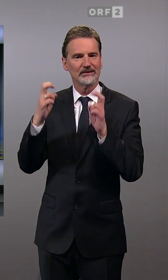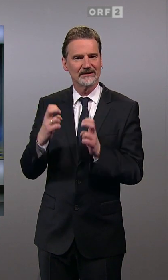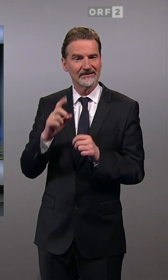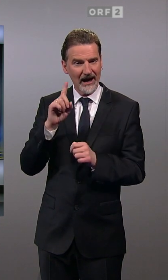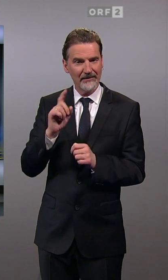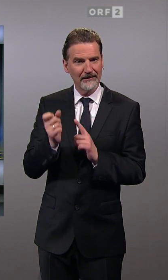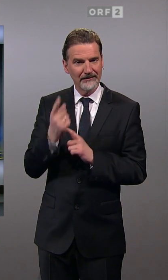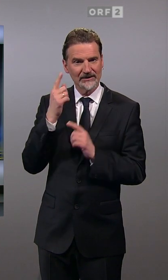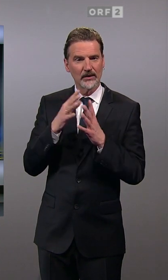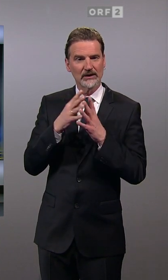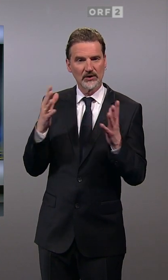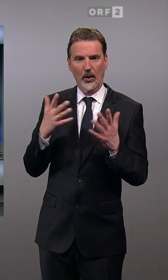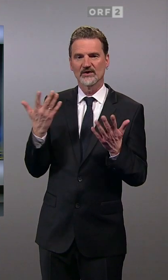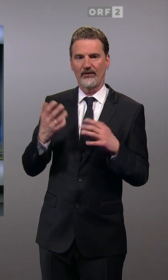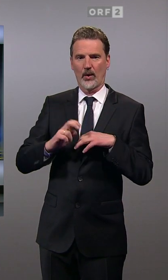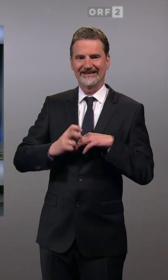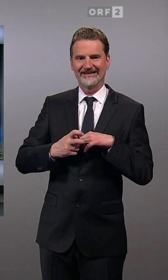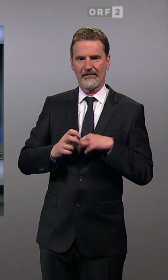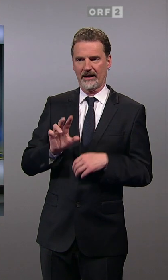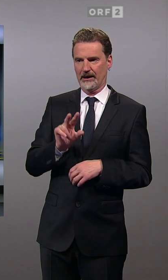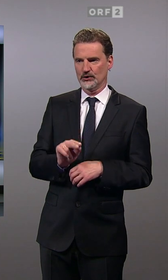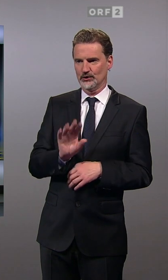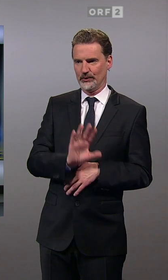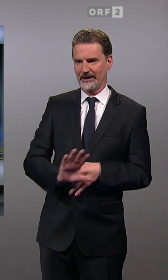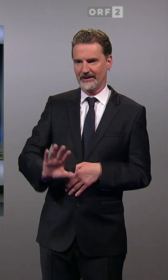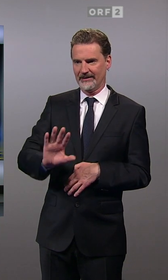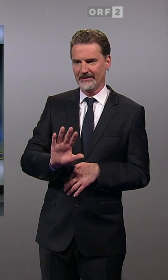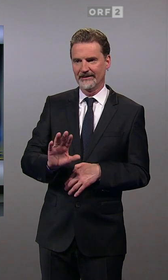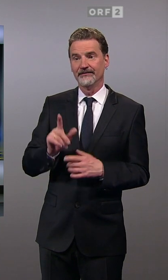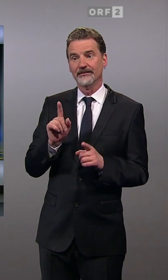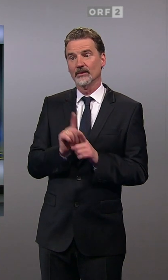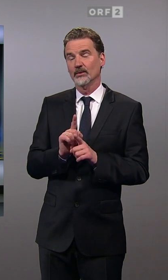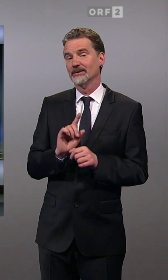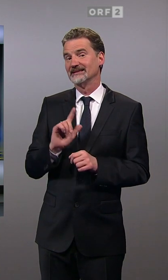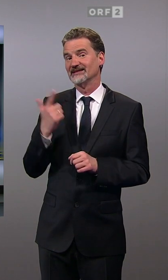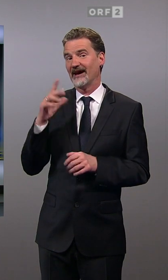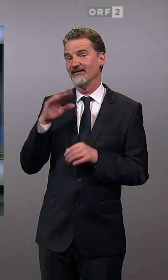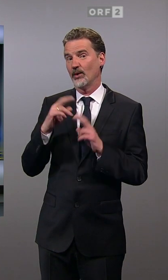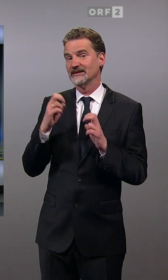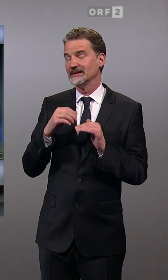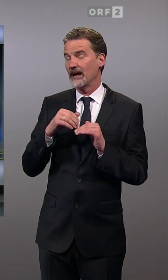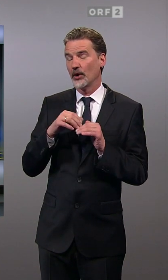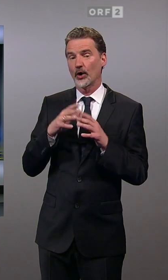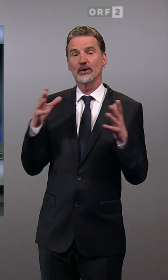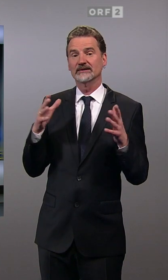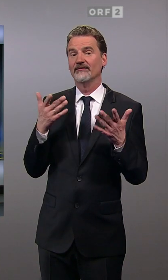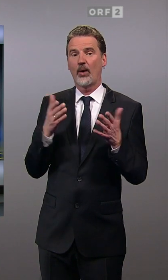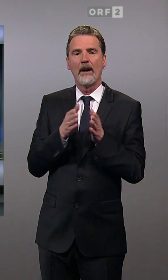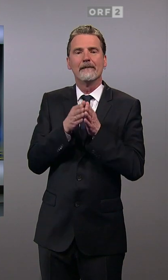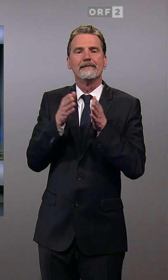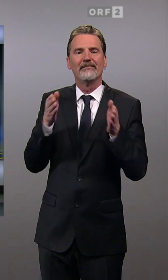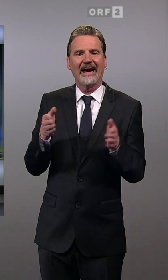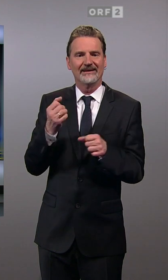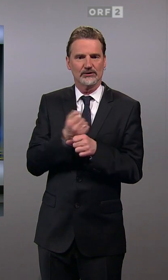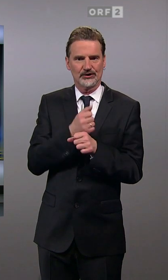aber, wie schon gesagt, rund um den Semmering hier im Süden. Und am größten war der Anteil der Zweitwohnsitzer in der Gemeinde Breitenstein. Der fallen durch diese neue